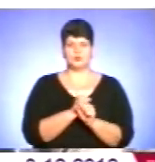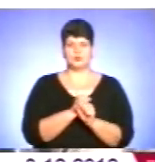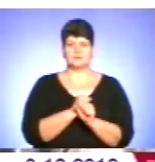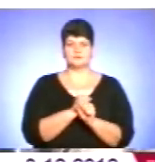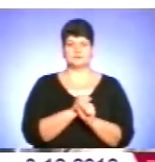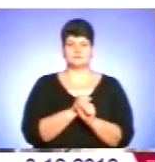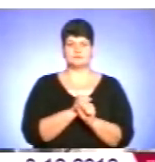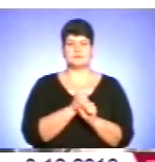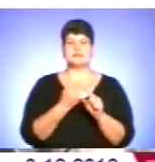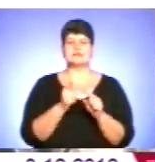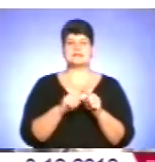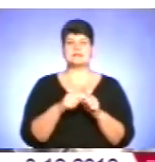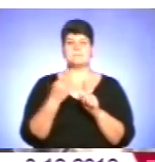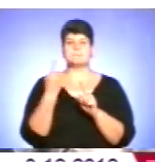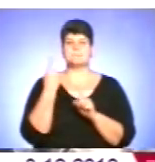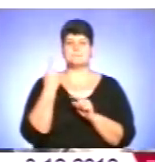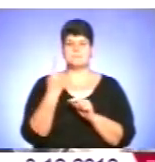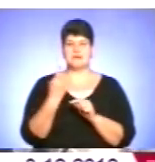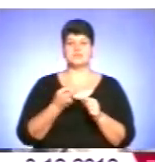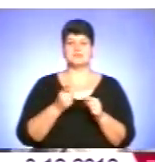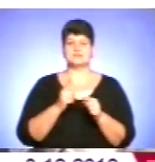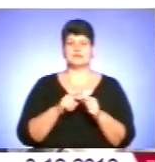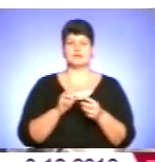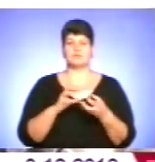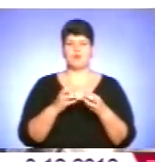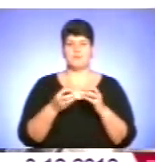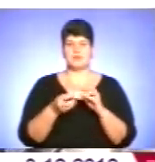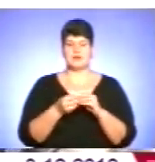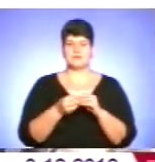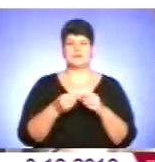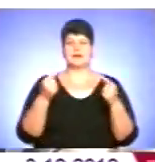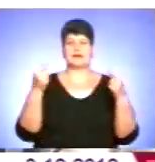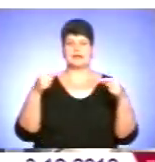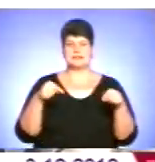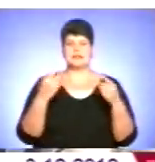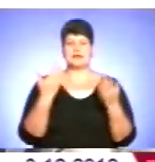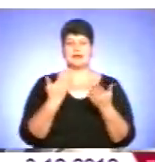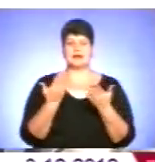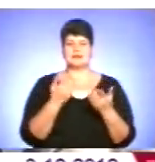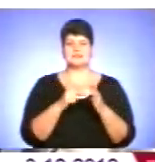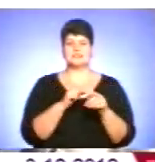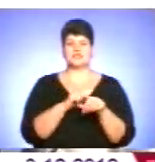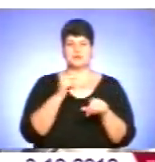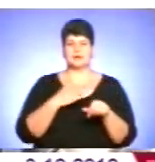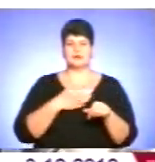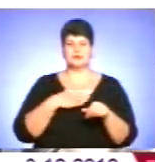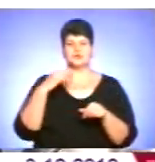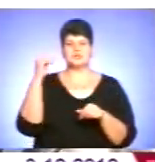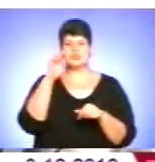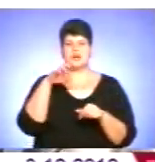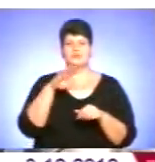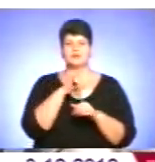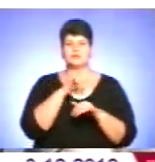Це перша із таких насушних проблем. Адже криза, яка зачепила нашу державу, не може не